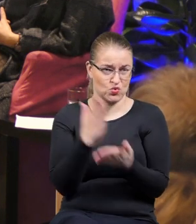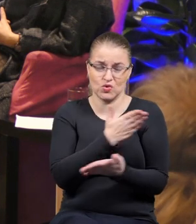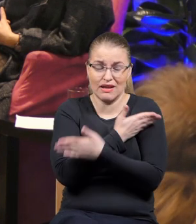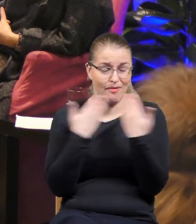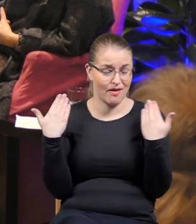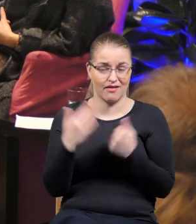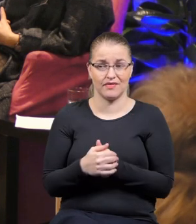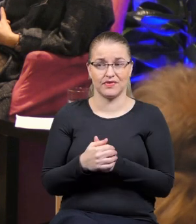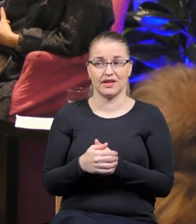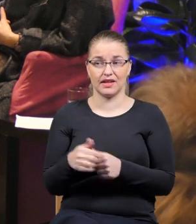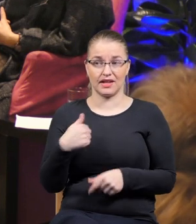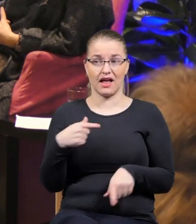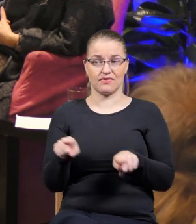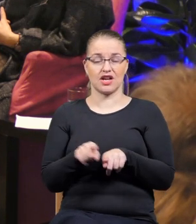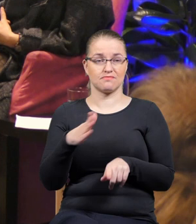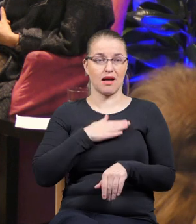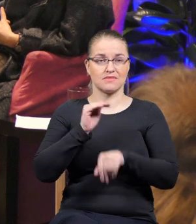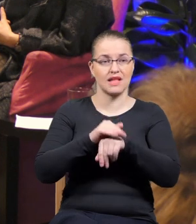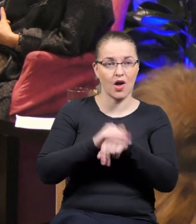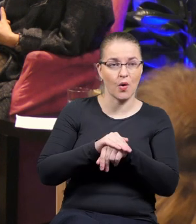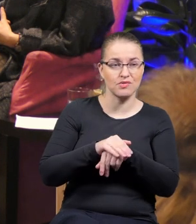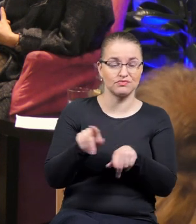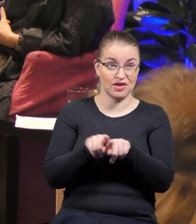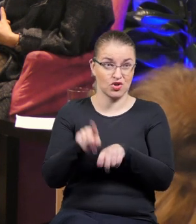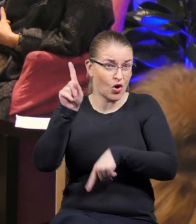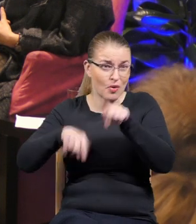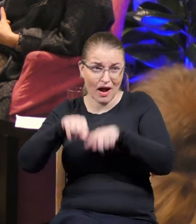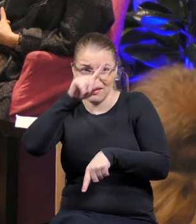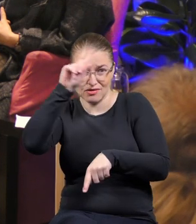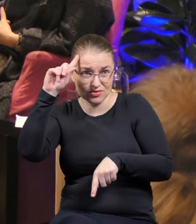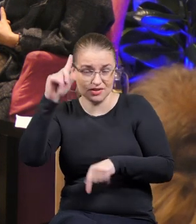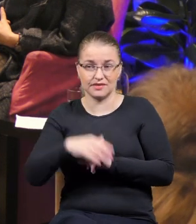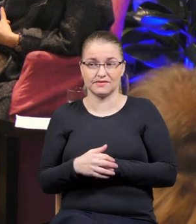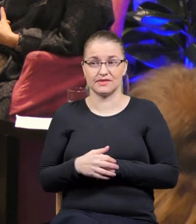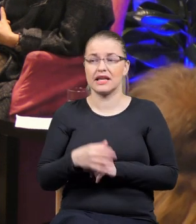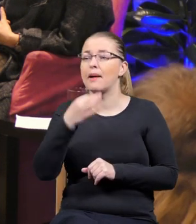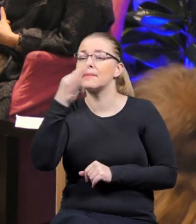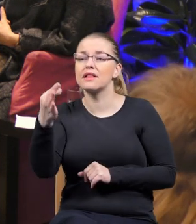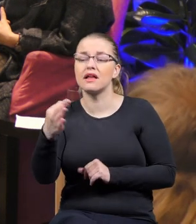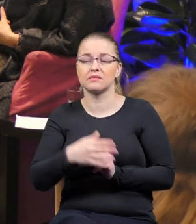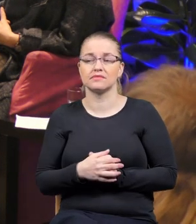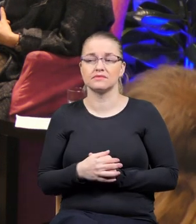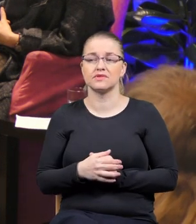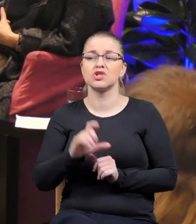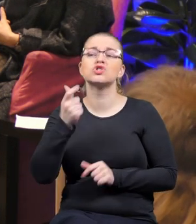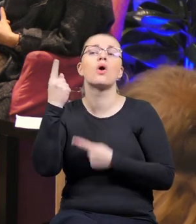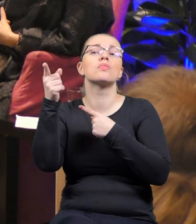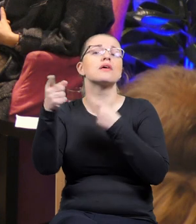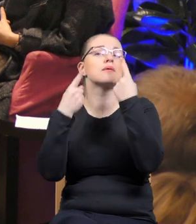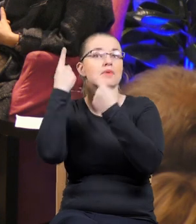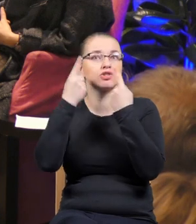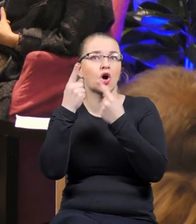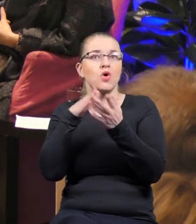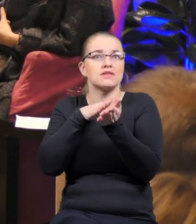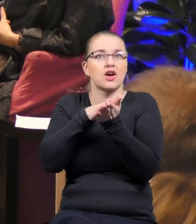jest... Ja też mam takich znajomych, normalnych ludzi. Jak ja ich pytam, co ty o tym myślisz?